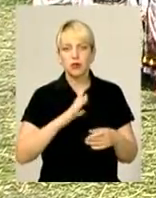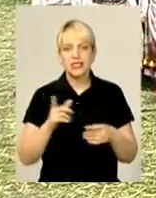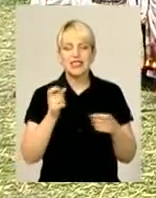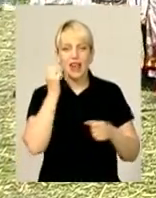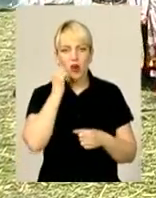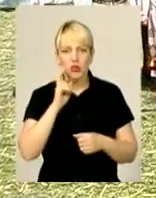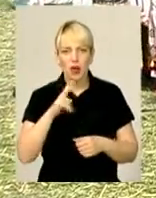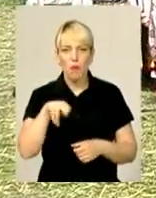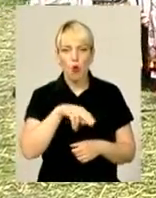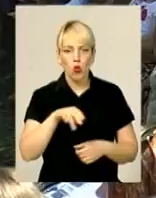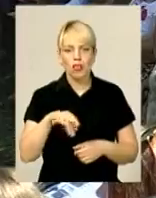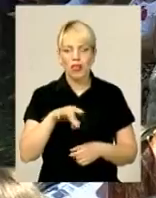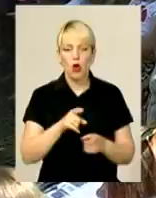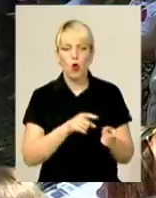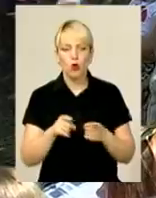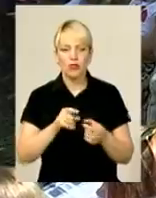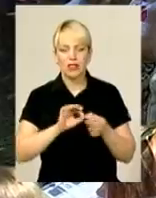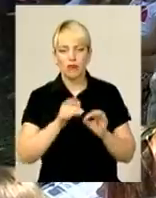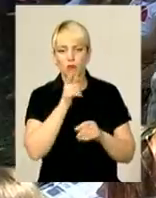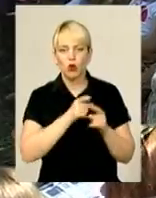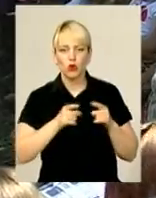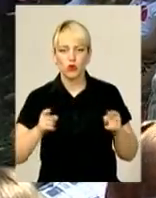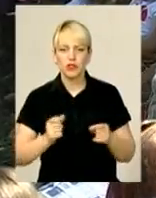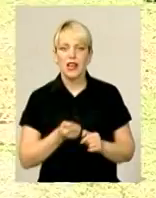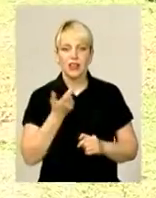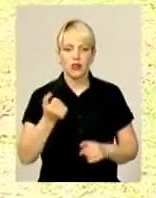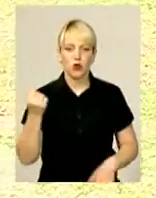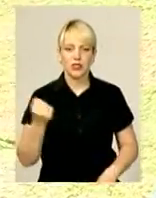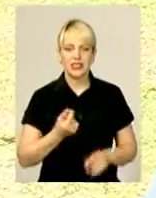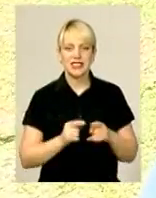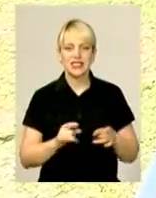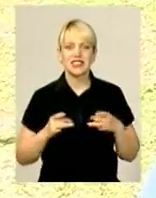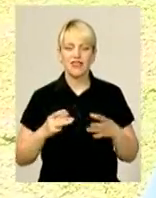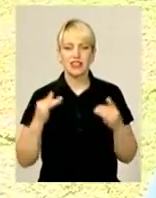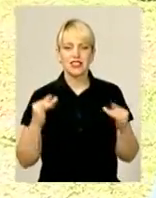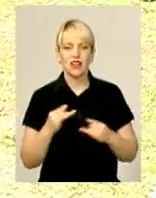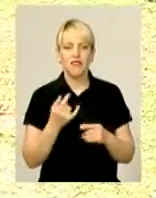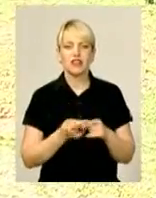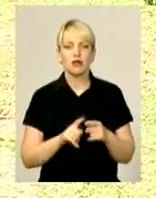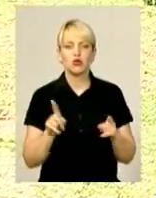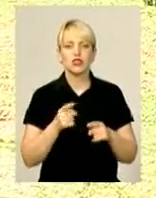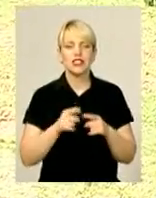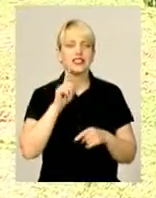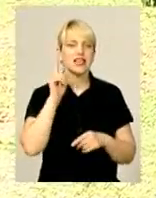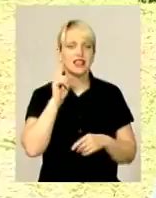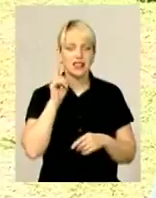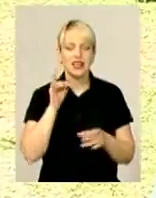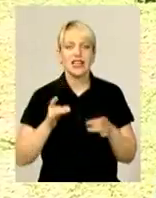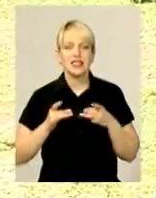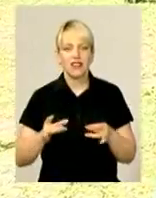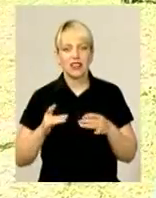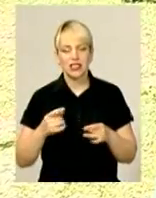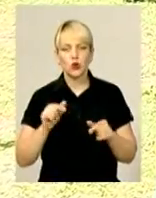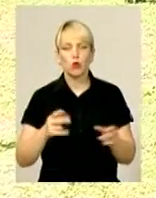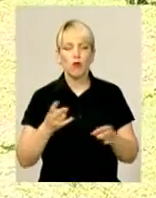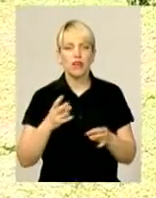Полонського районів. Готувалися ретельно упродовж кількох тижнів. Це свято цікавим тим, що це зелені святки. Тут